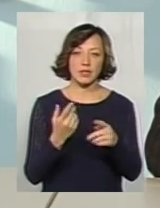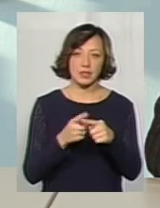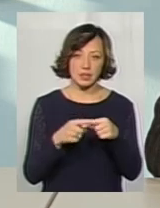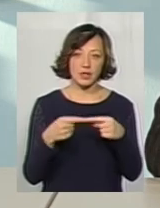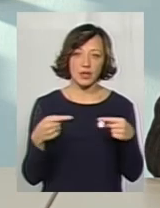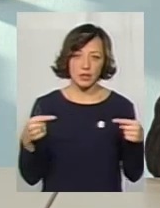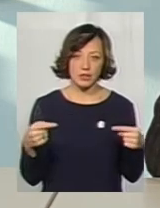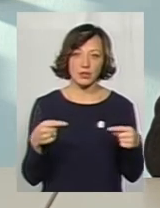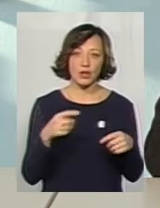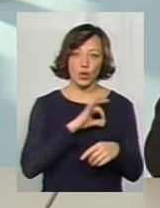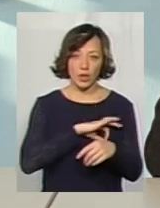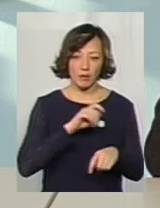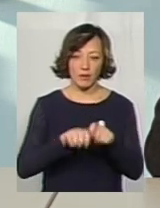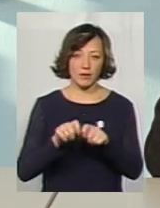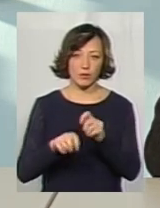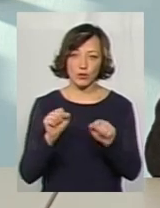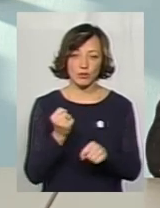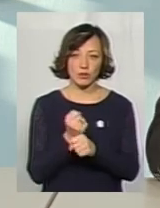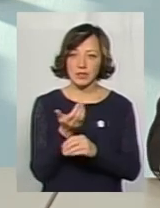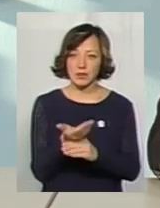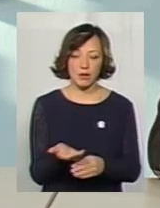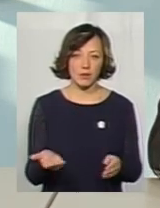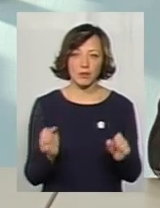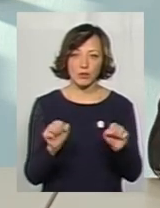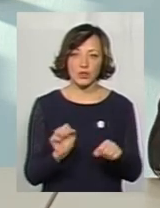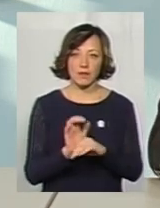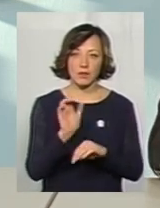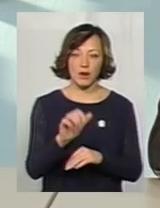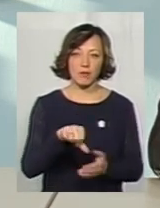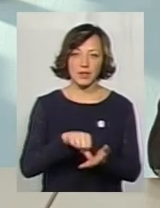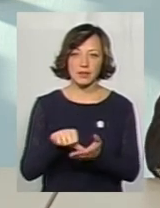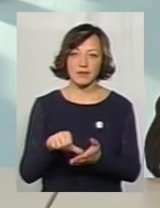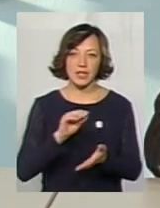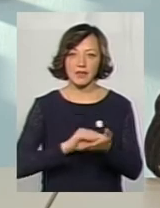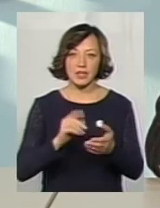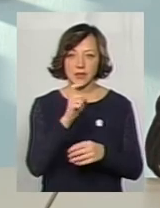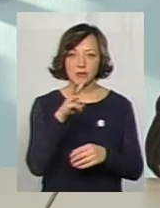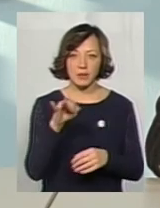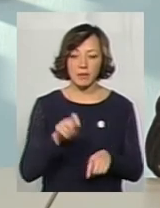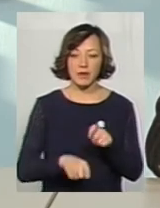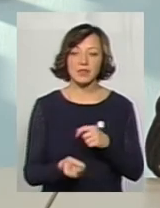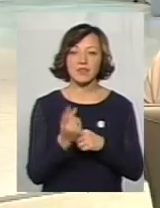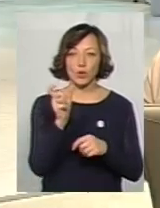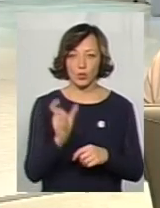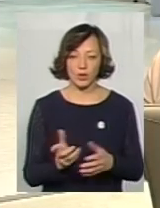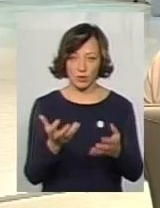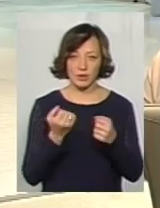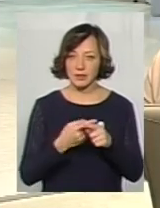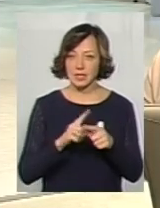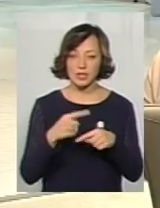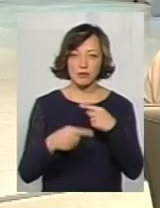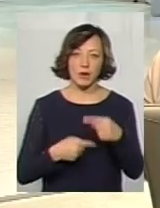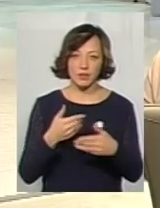елементарно перевіряються. Це можна зробити запит, це можна відправити представників ЗМІ і перевірити, звідки людина отримала. Це